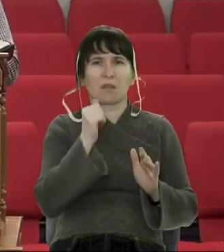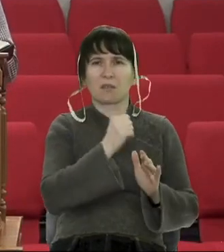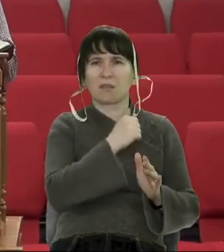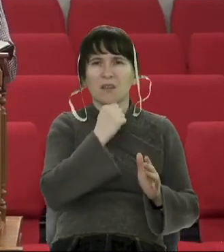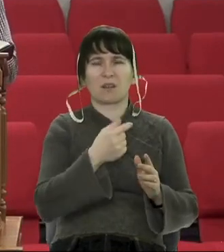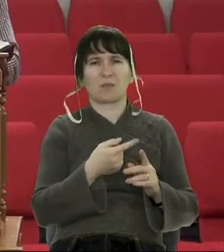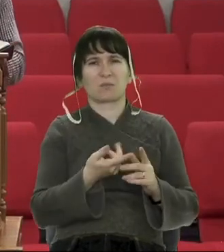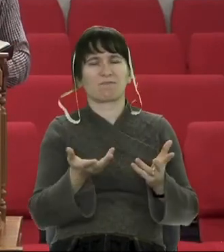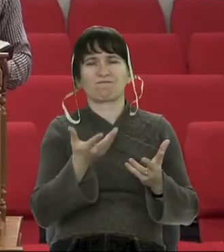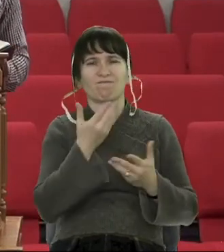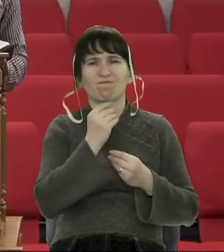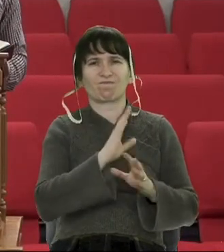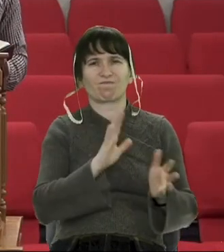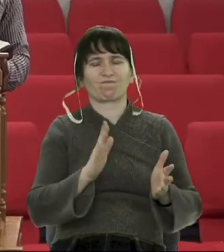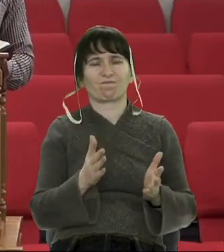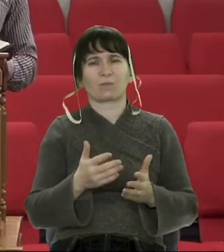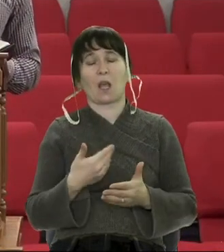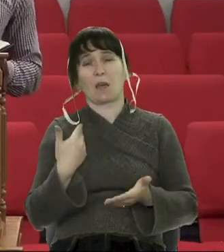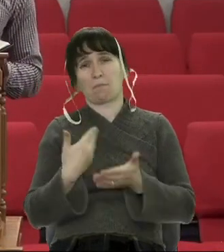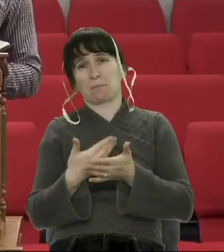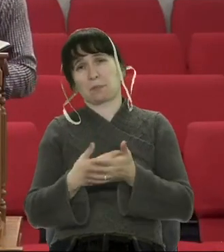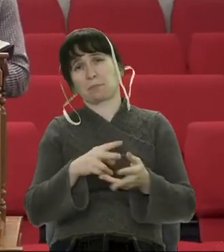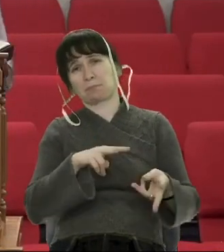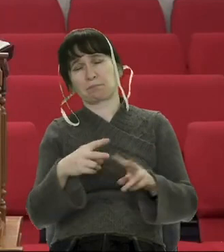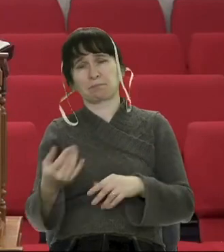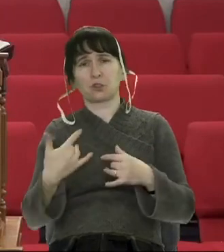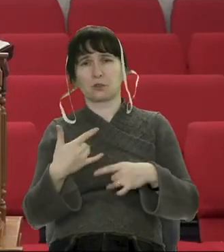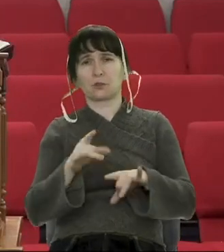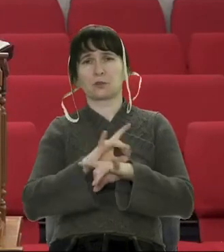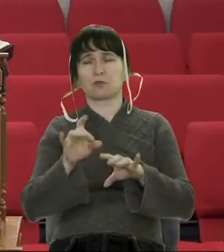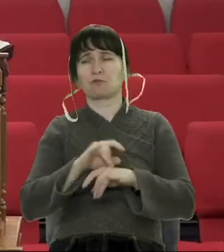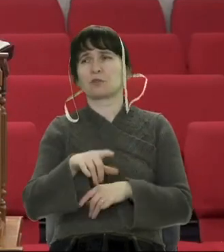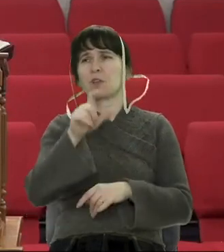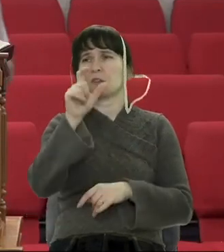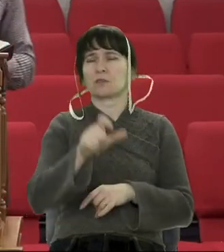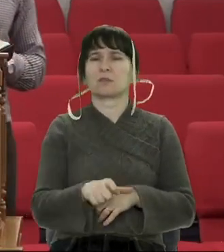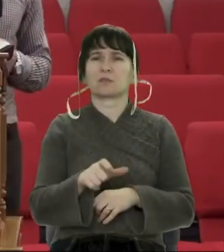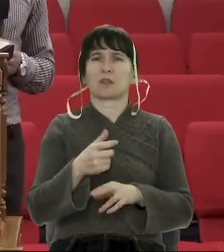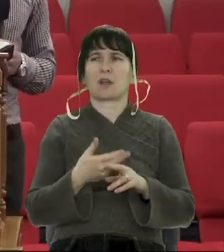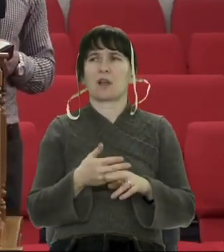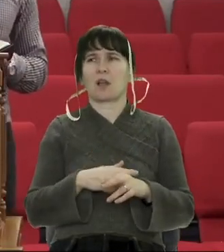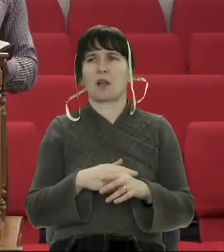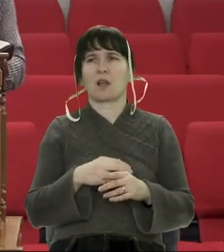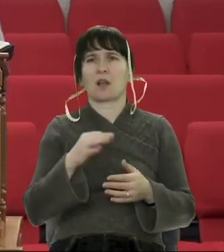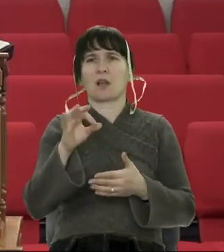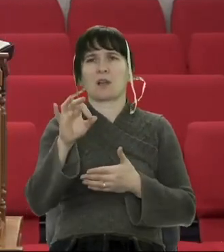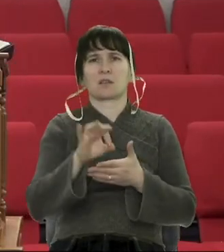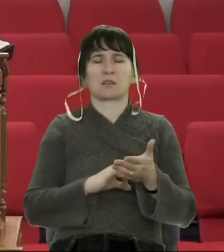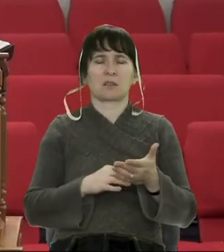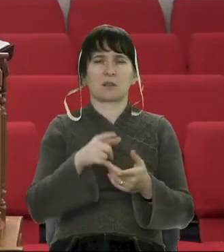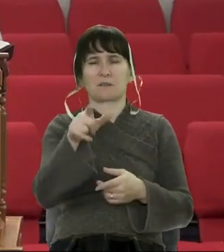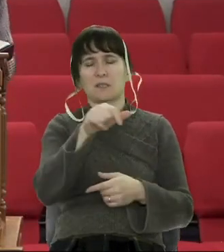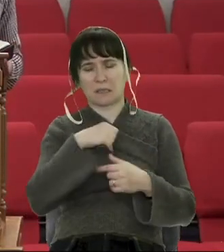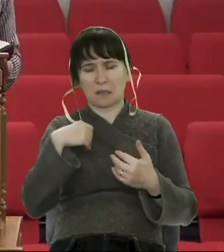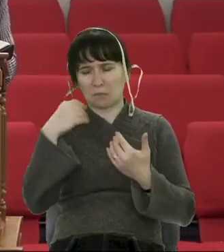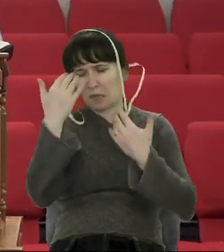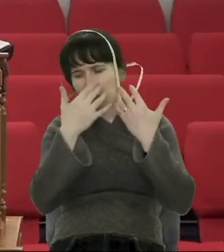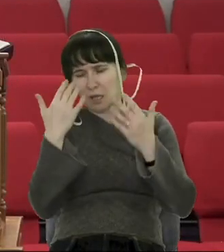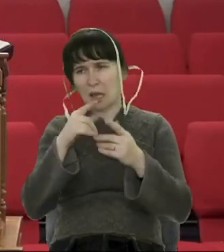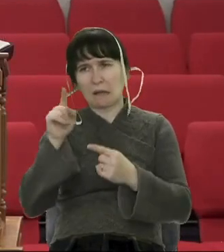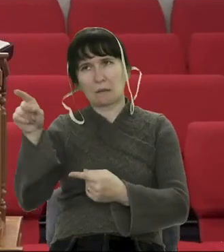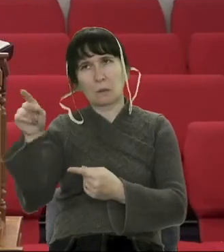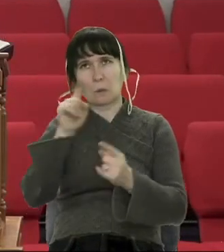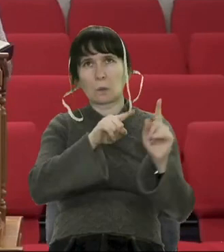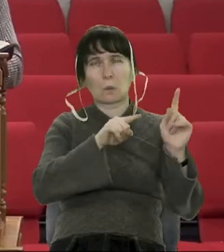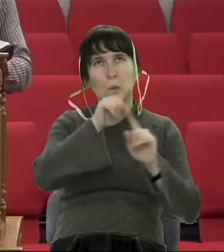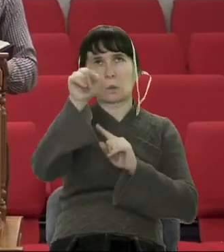людини, яка є надійною. Я хотів би, щоб ми, знаєте, не сиділи відразу і приміряли це на комусь. Це той такий, а той